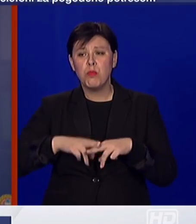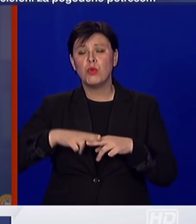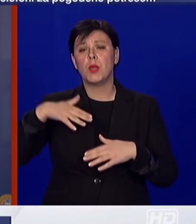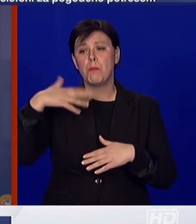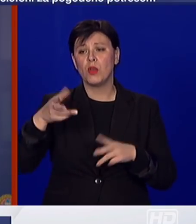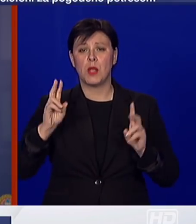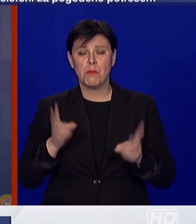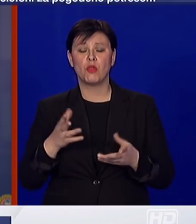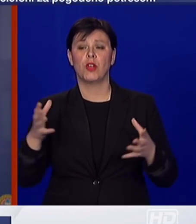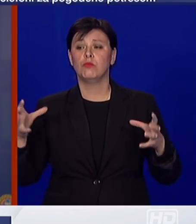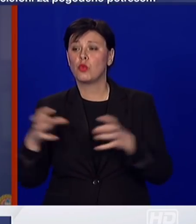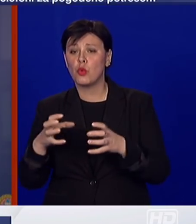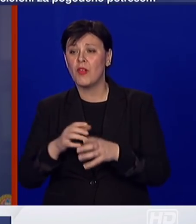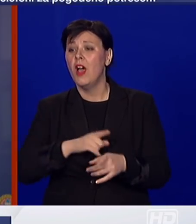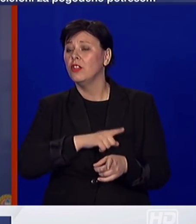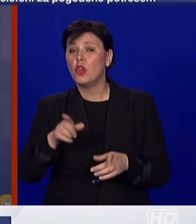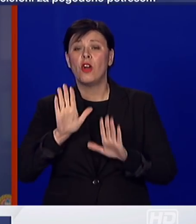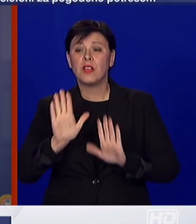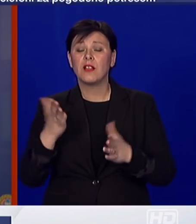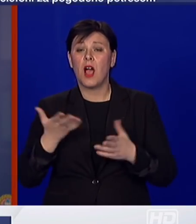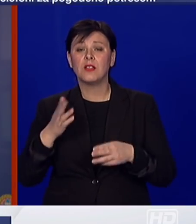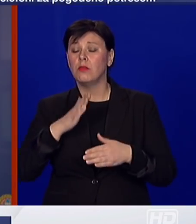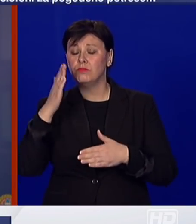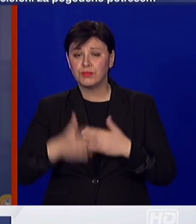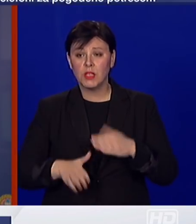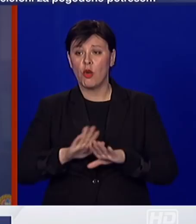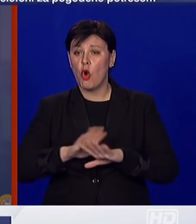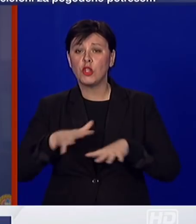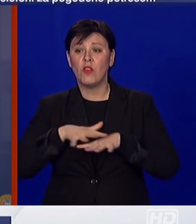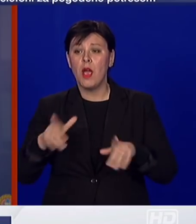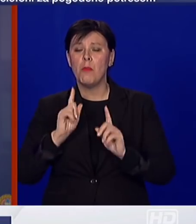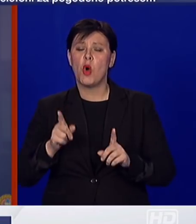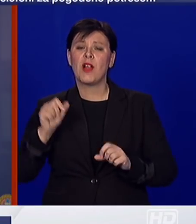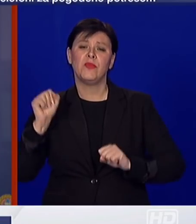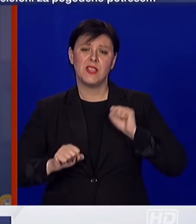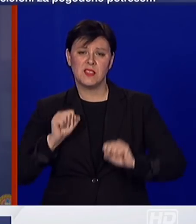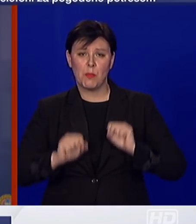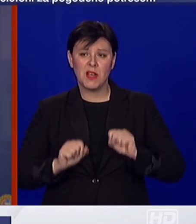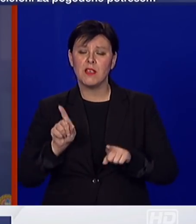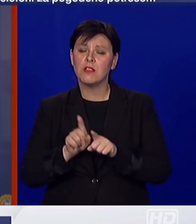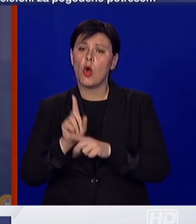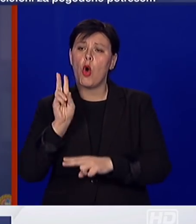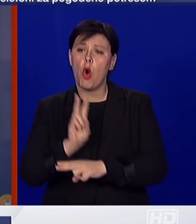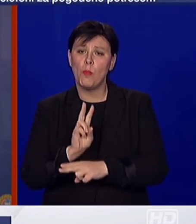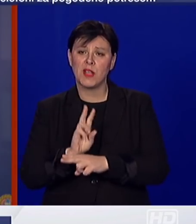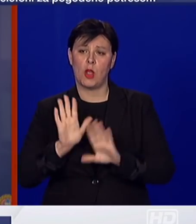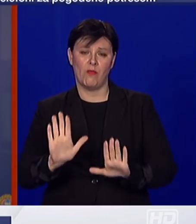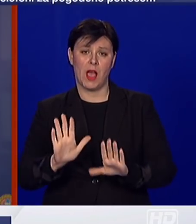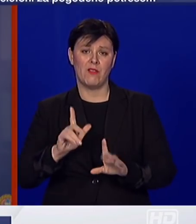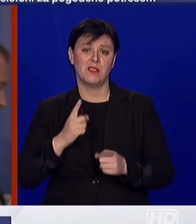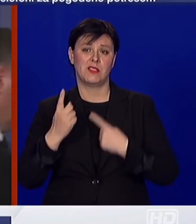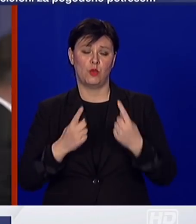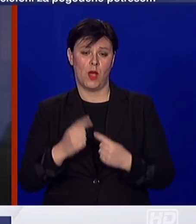moramo biti disciplinirani i krajnje oprezni u ovakvim situacijama. Evo, zahvaljujem se.